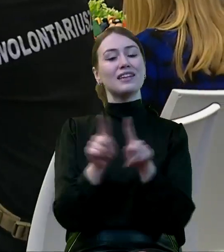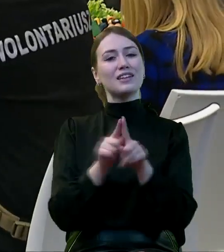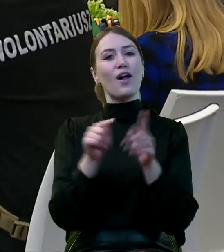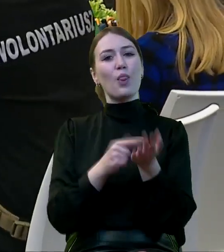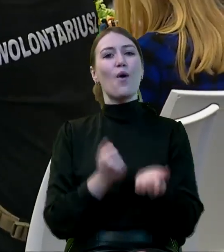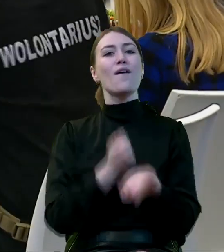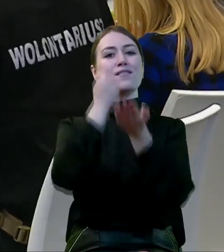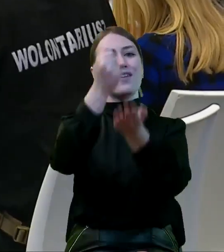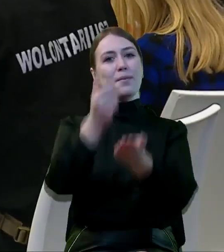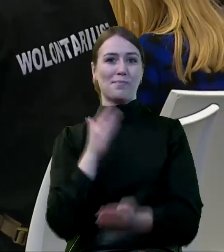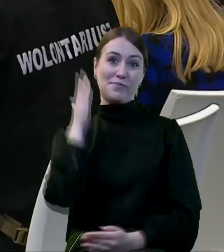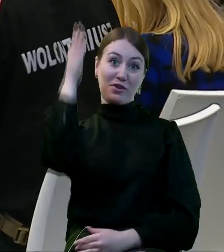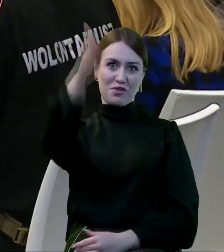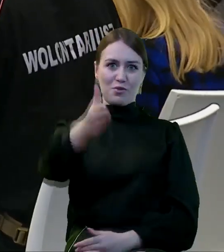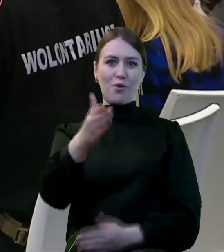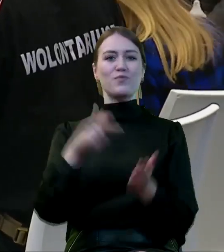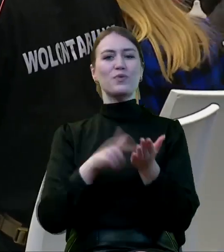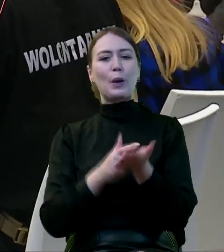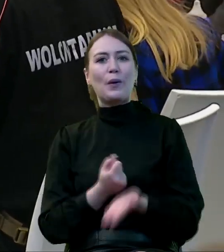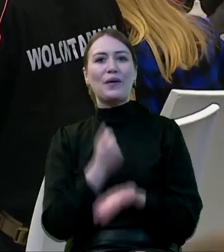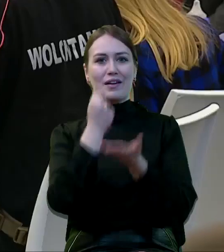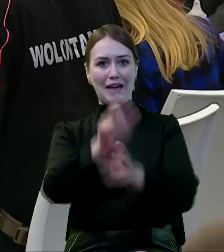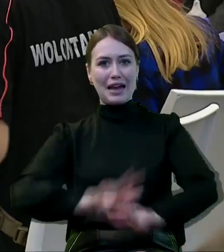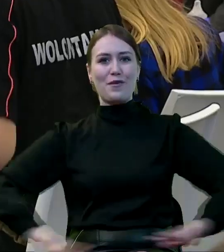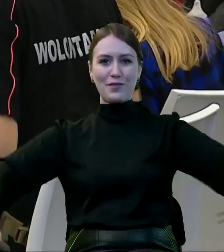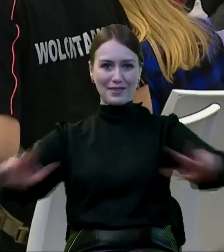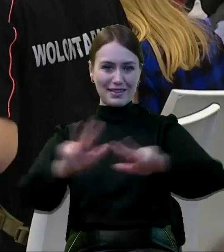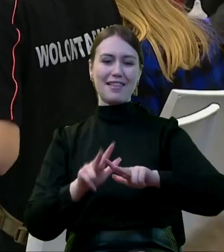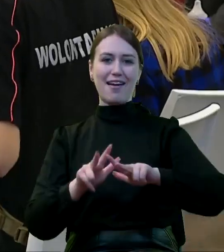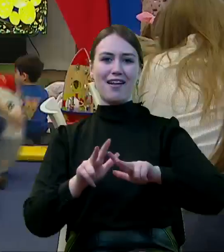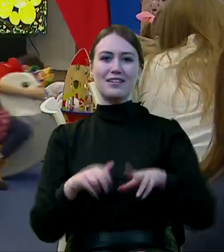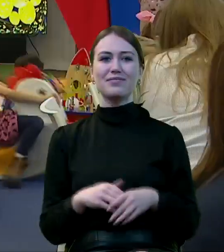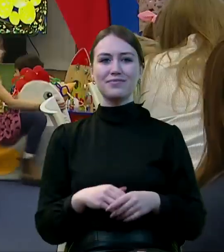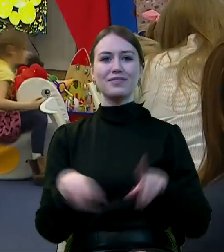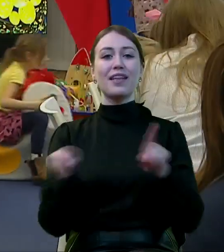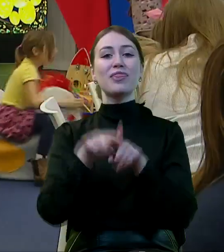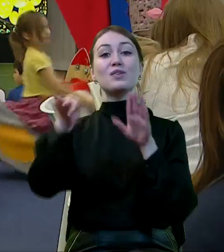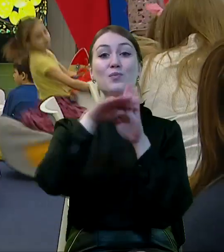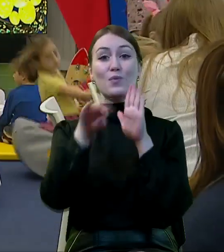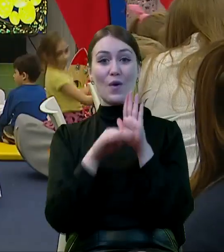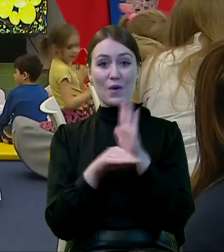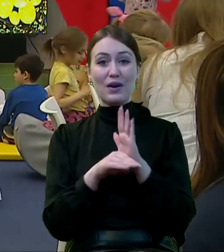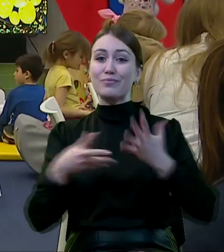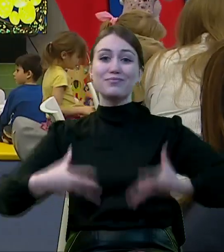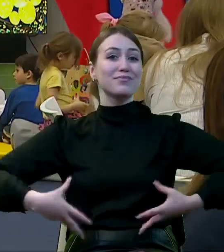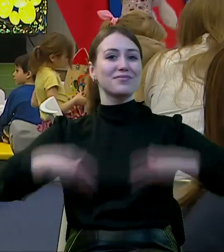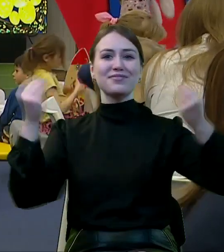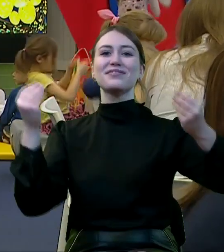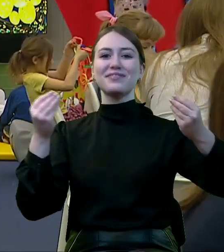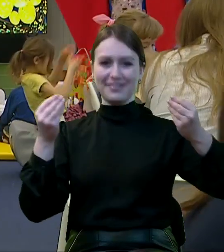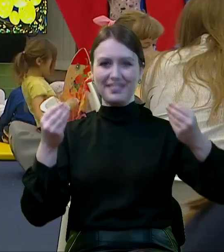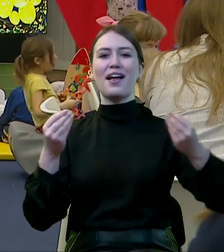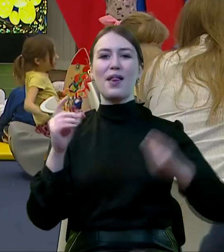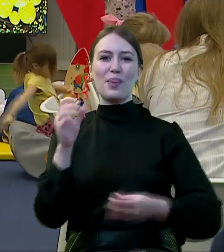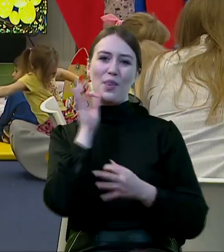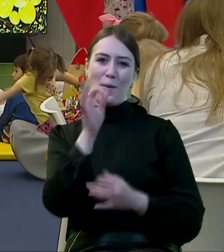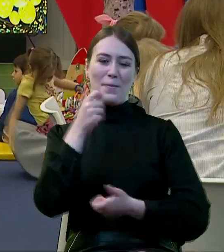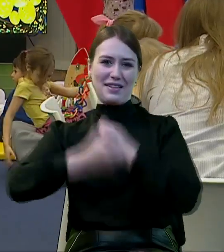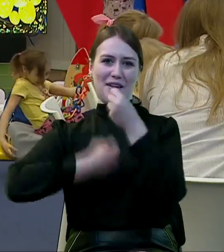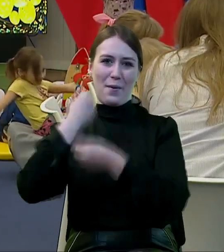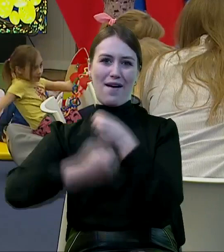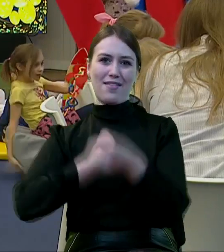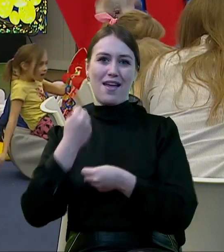inwestycja w przyszłość, to jest inwestycja w rodzinę i program ten rozpoczął właśnie te dobre